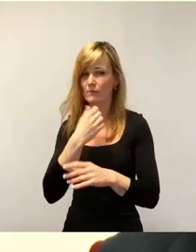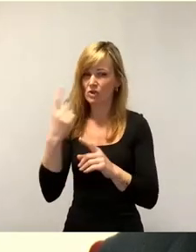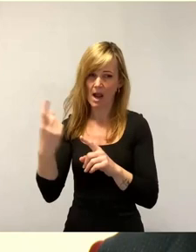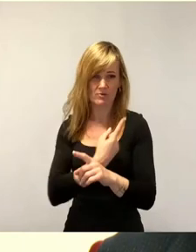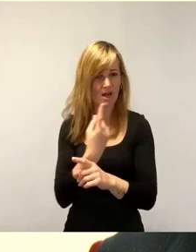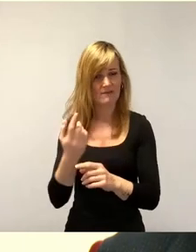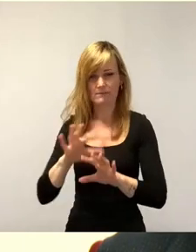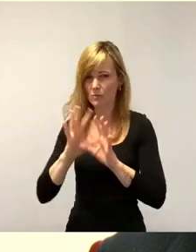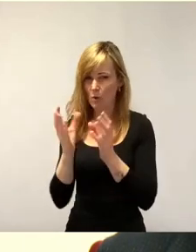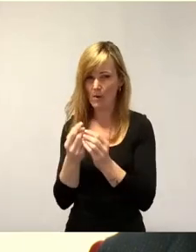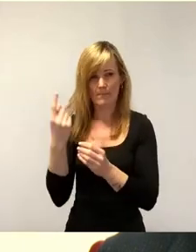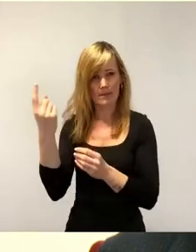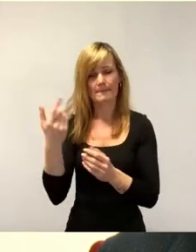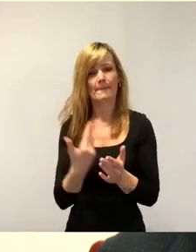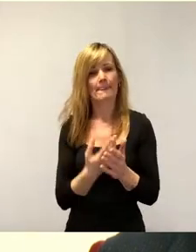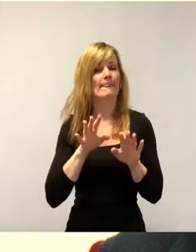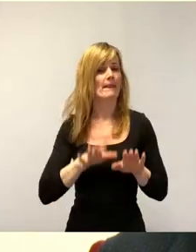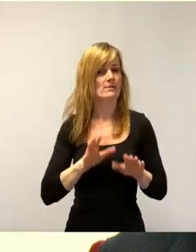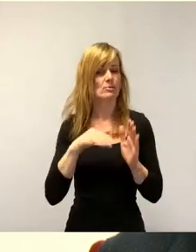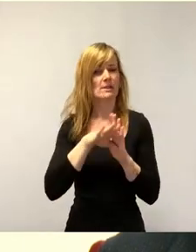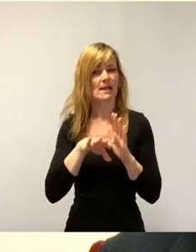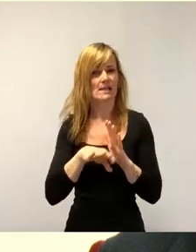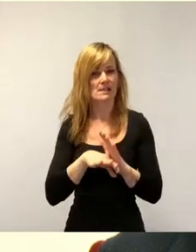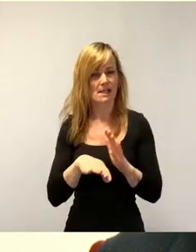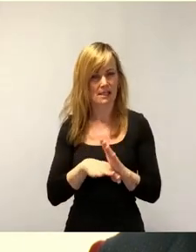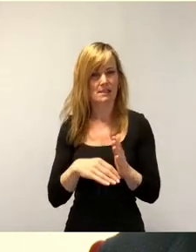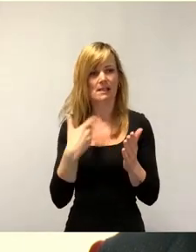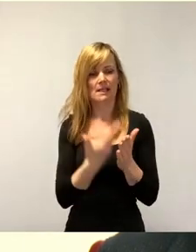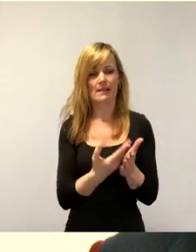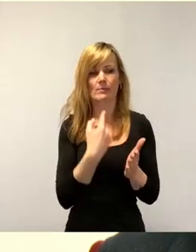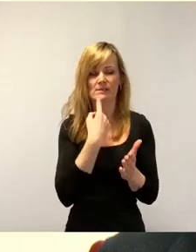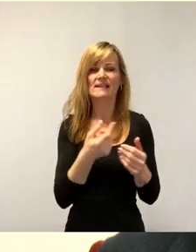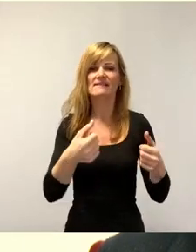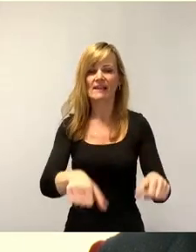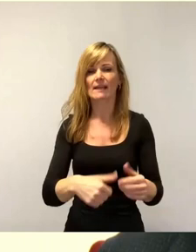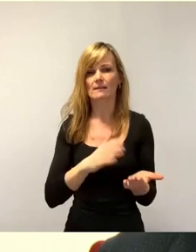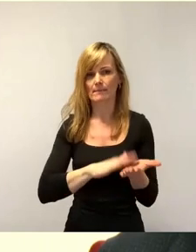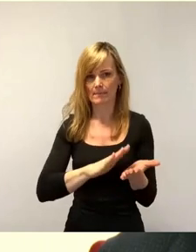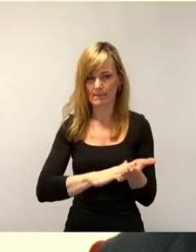einen zwingenden Barbetrag den geflüchteten Menschen